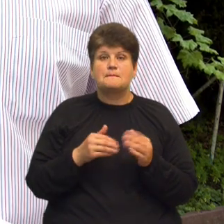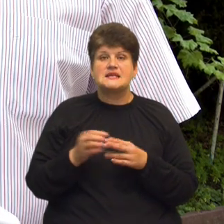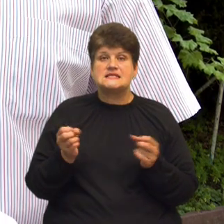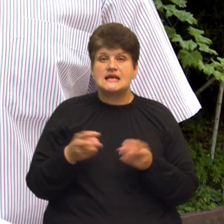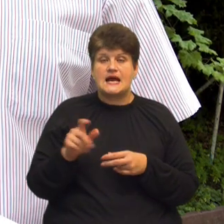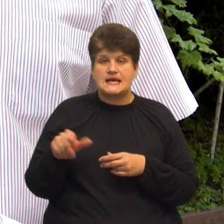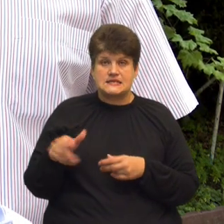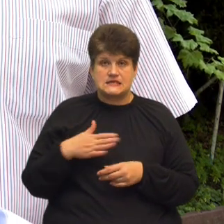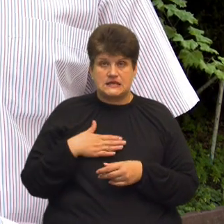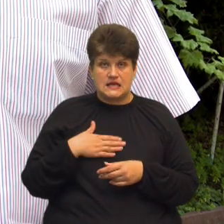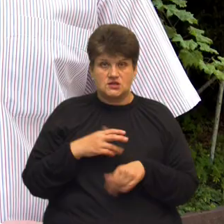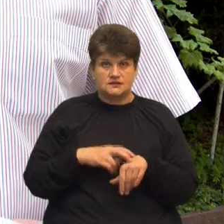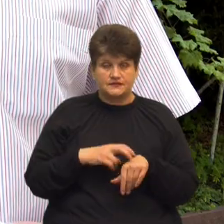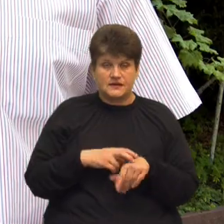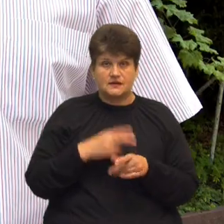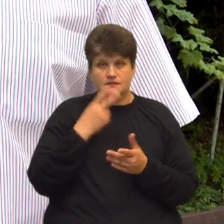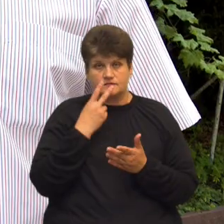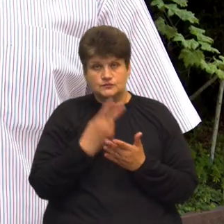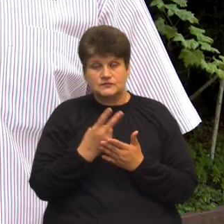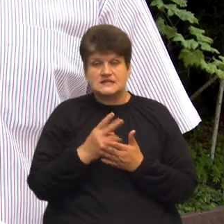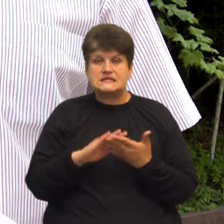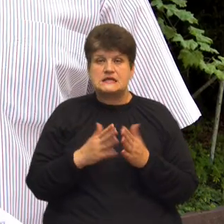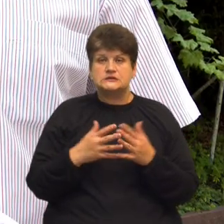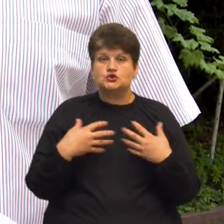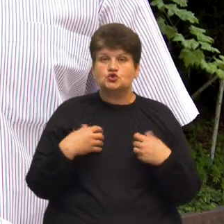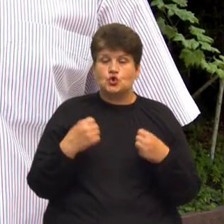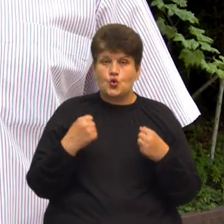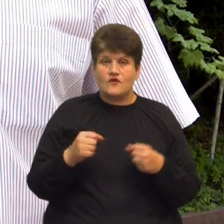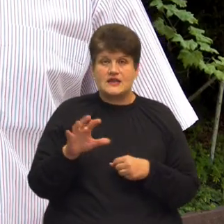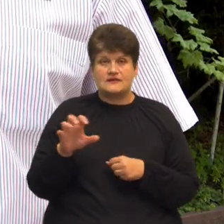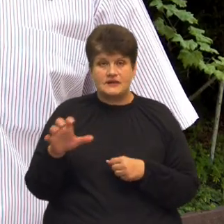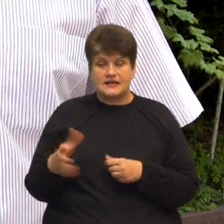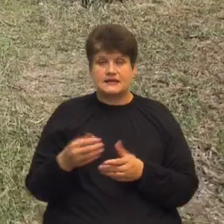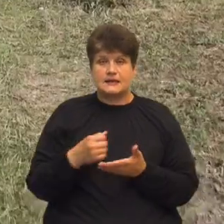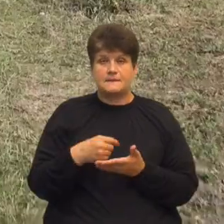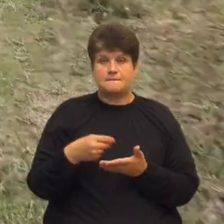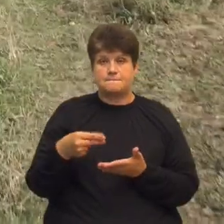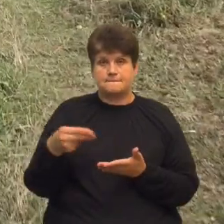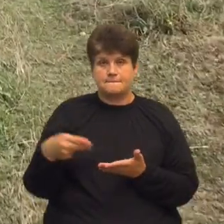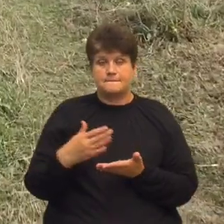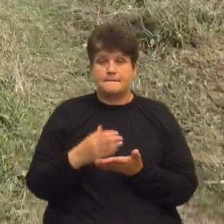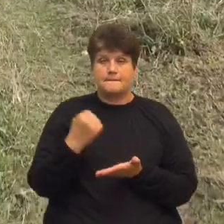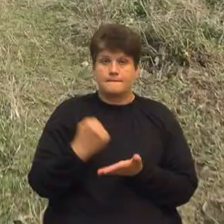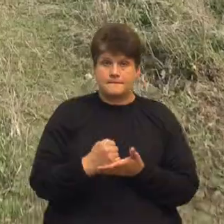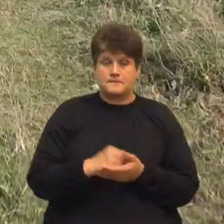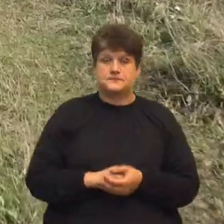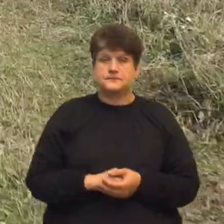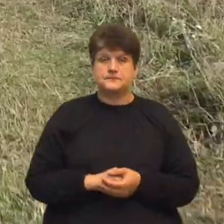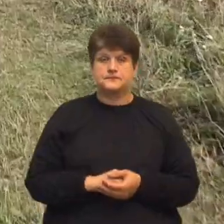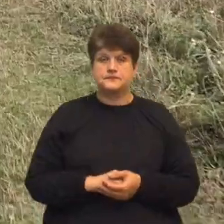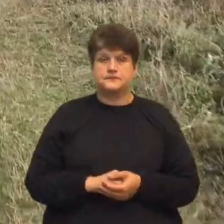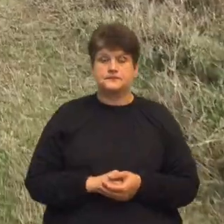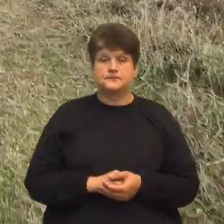засвідчують стан здоров'я тварини. Це підписується підписами, пробивається початка. Богдана Савицька, Андрій Міцук, Сана